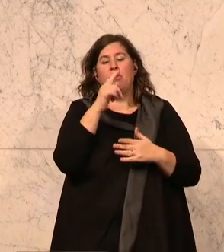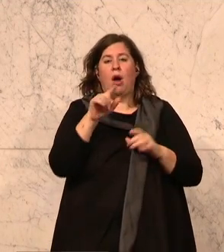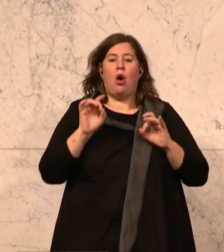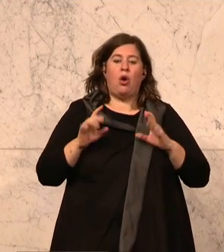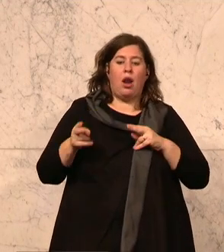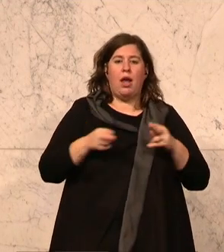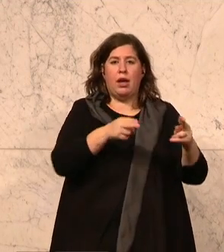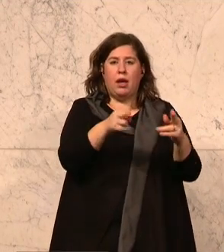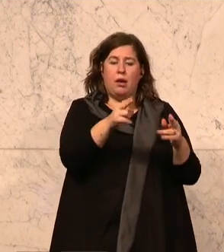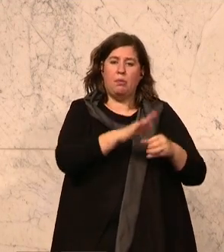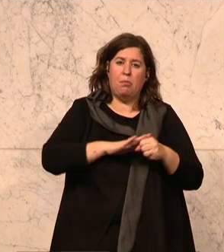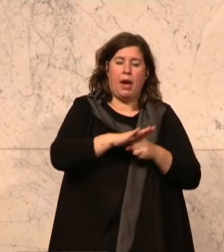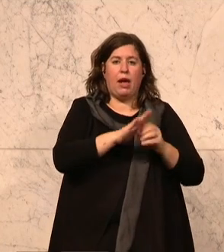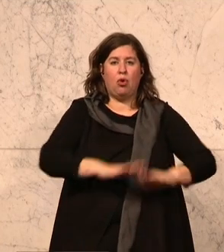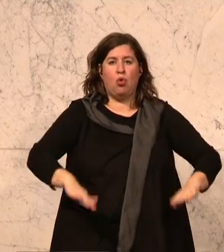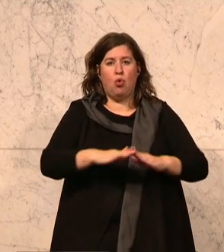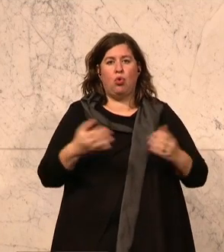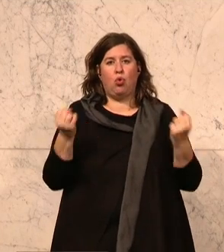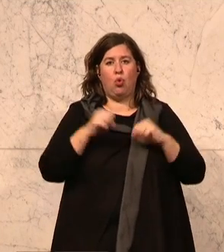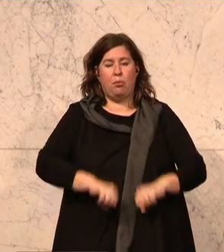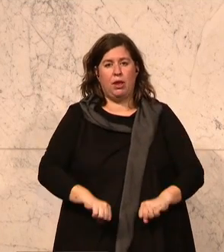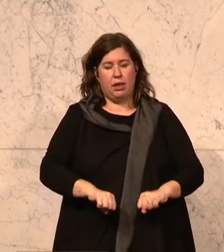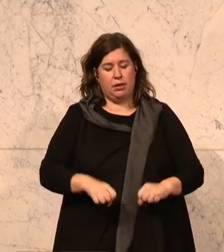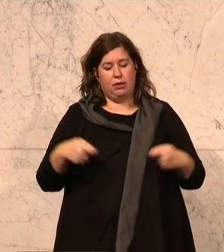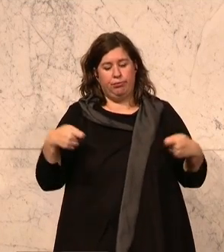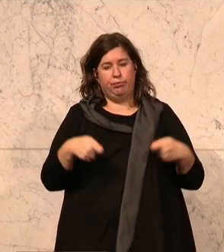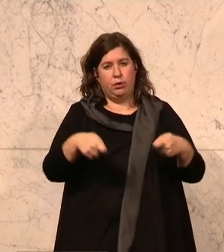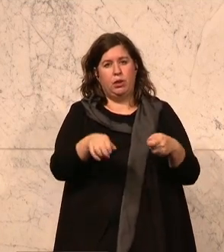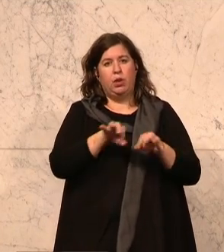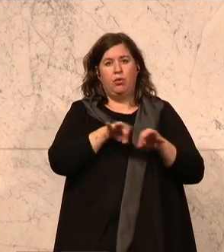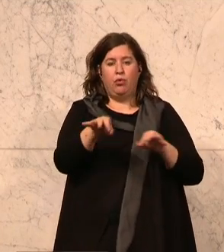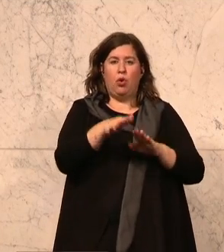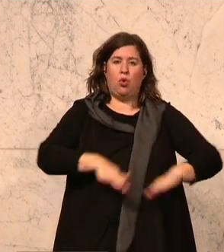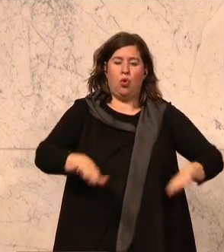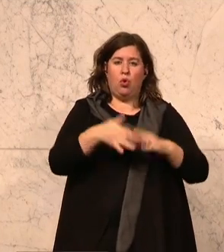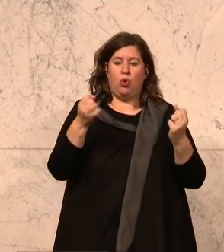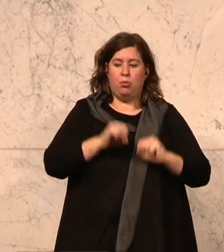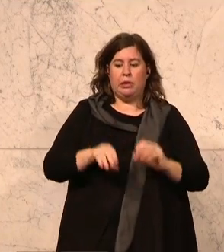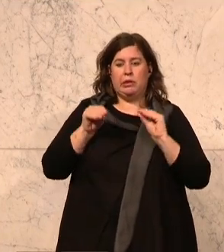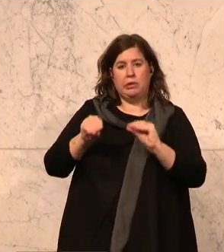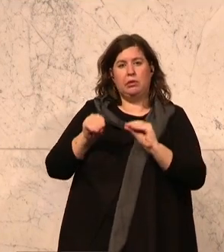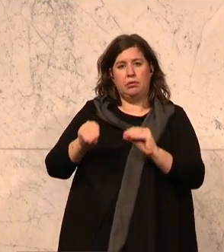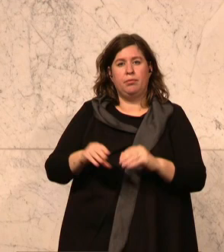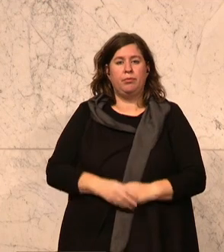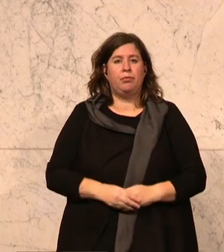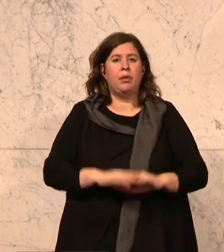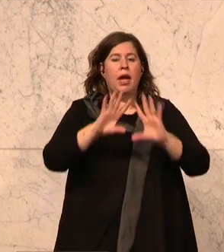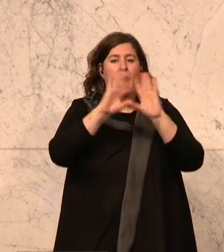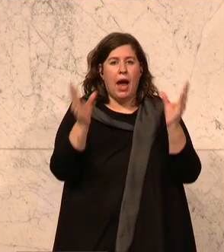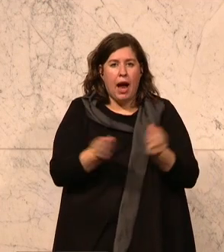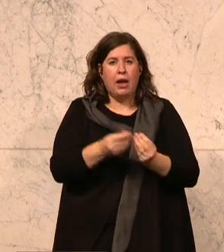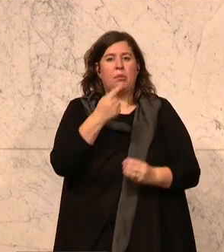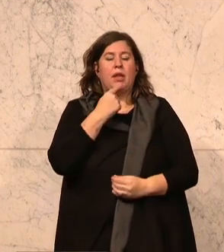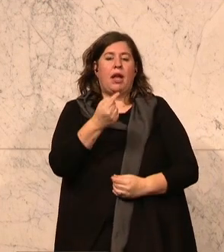Bereich der Grundkompetenzen, um diese eben hier zu vermitteln. Grundsätzlich darf ich sagen, dass